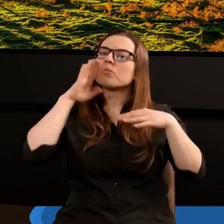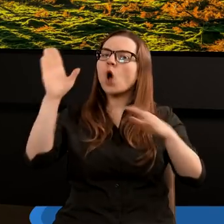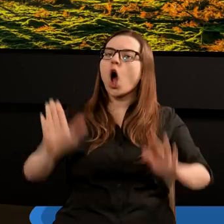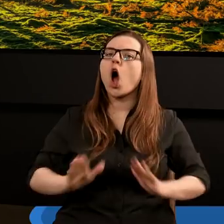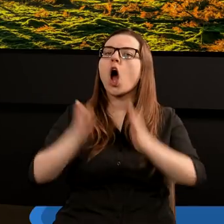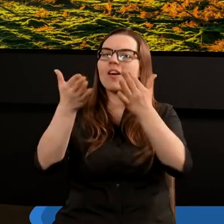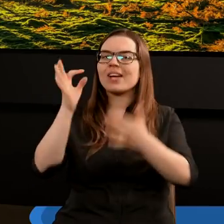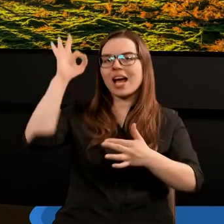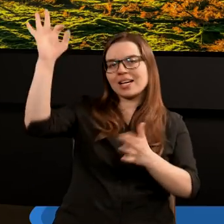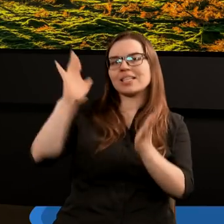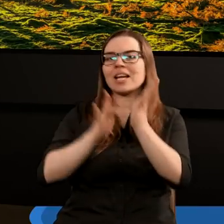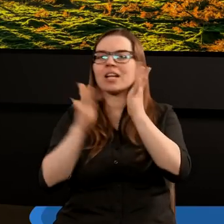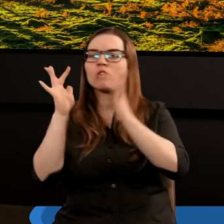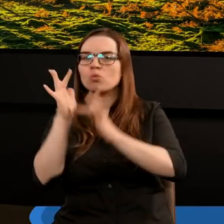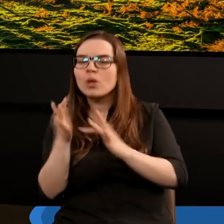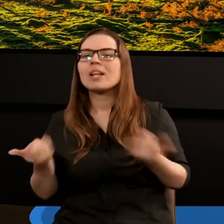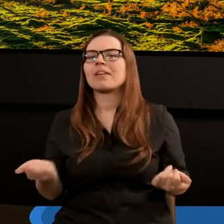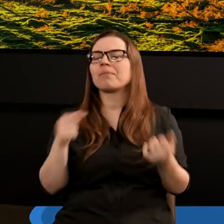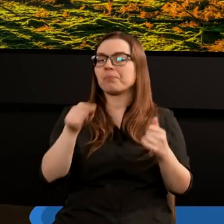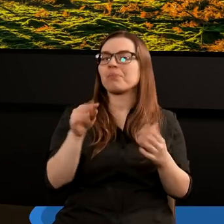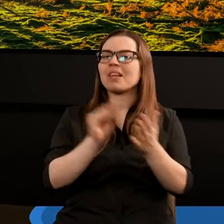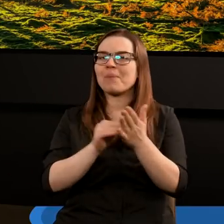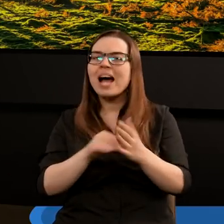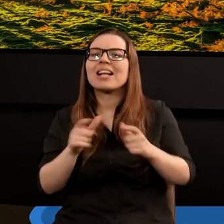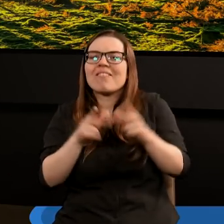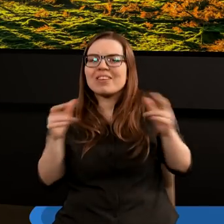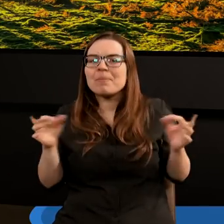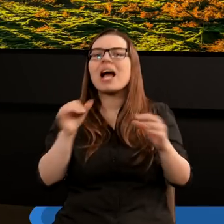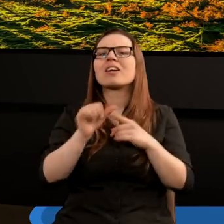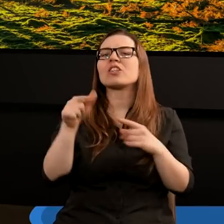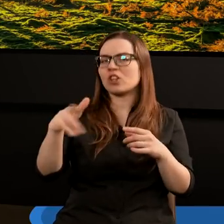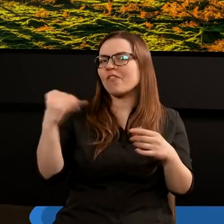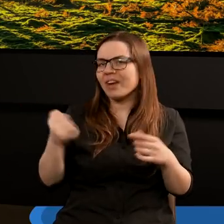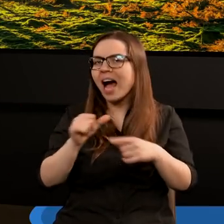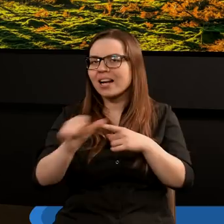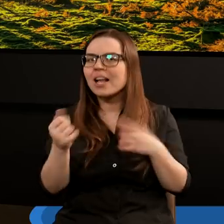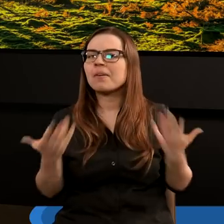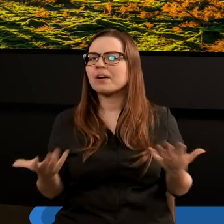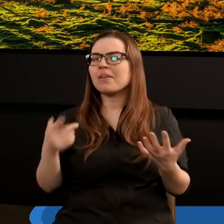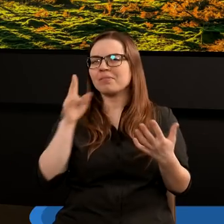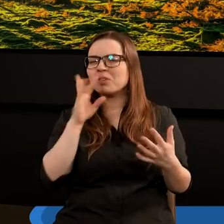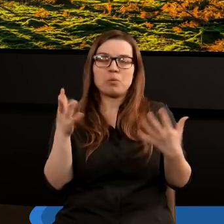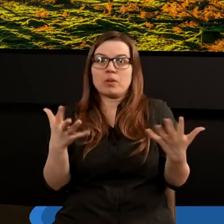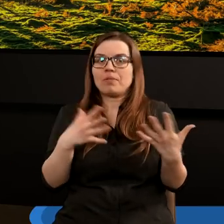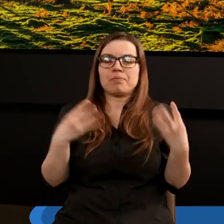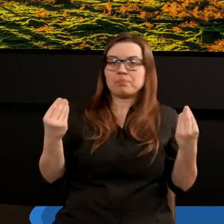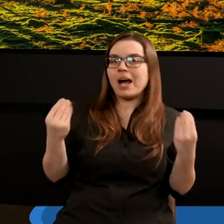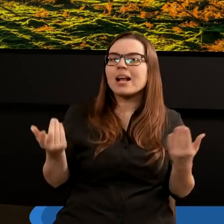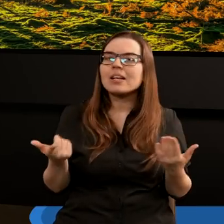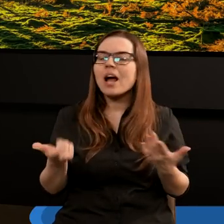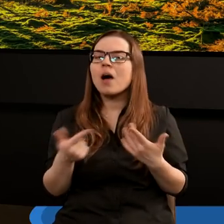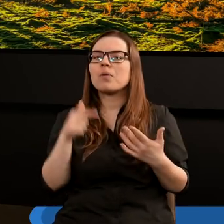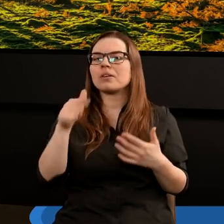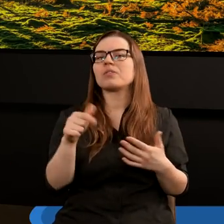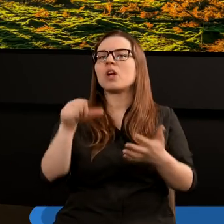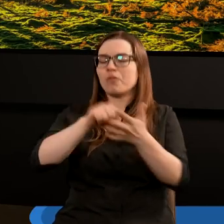Jezusa. W Jego rozumieniu wtedy, czy w Jego życiu, w praktycznym wymiarze ta Ewangelia też się staje wieczna. I to jest fenomenalne właśnie w tym